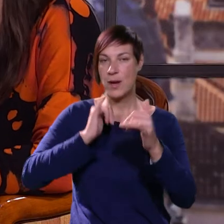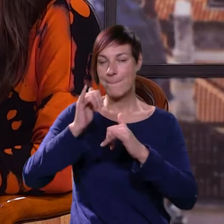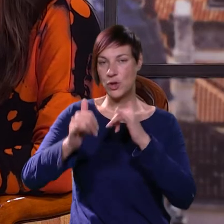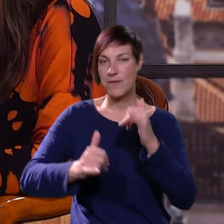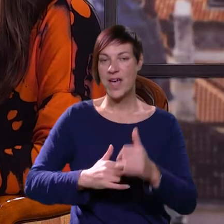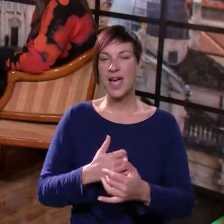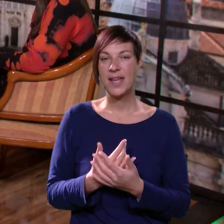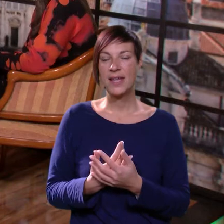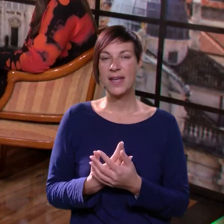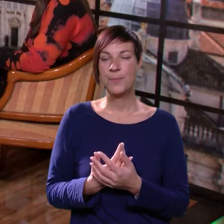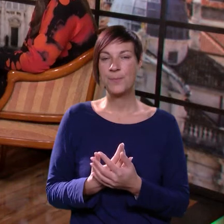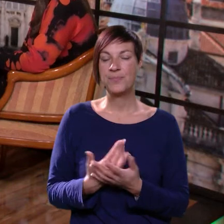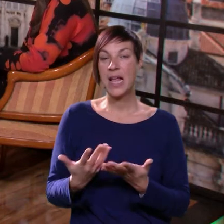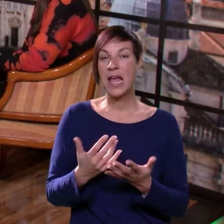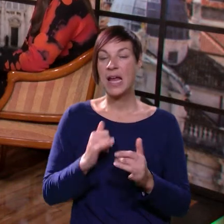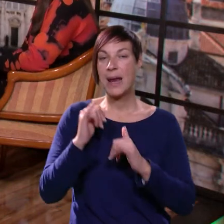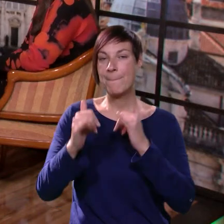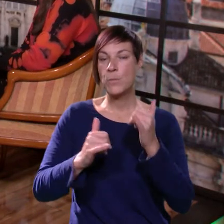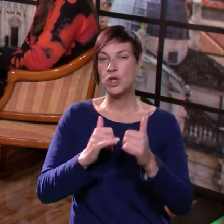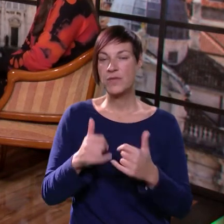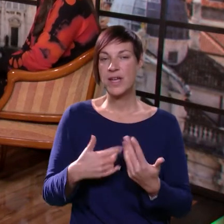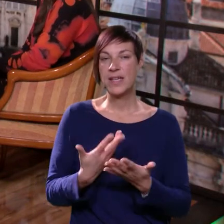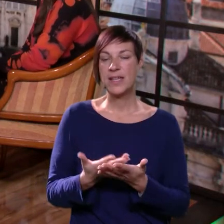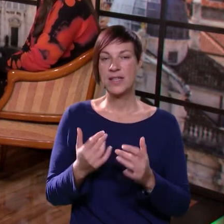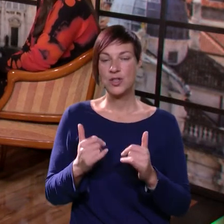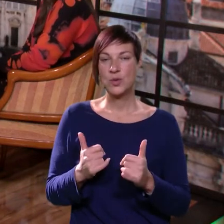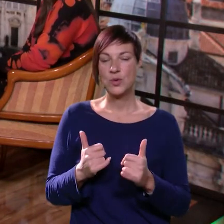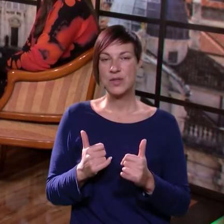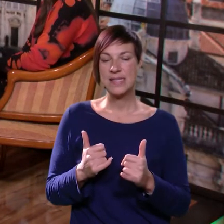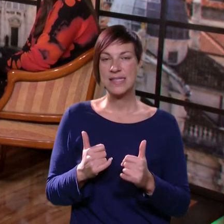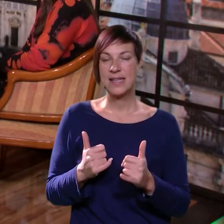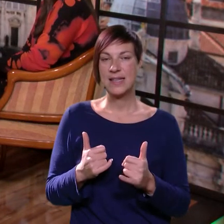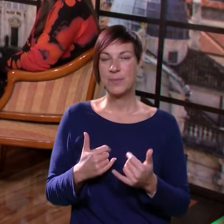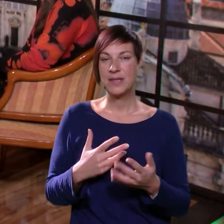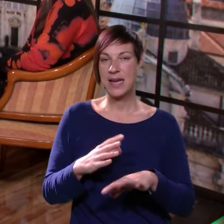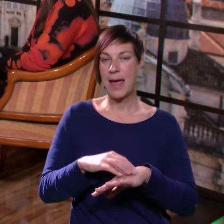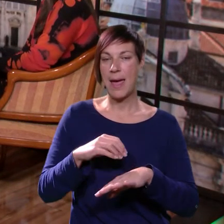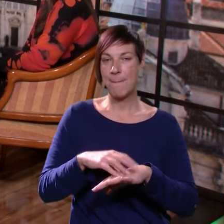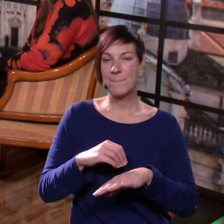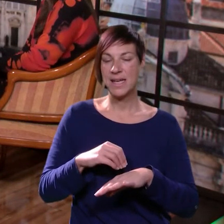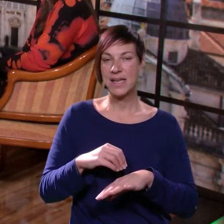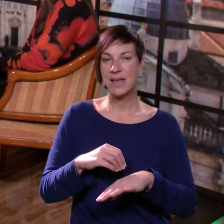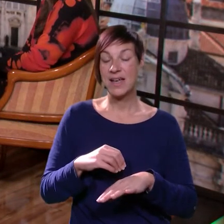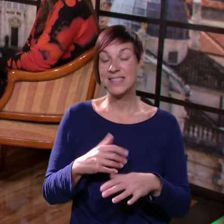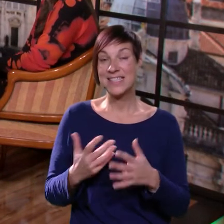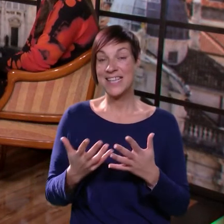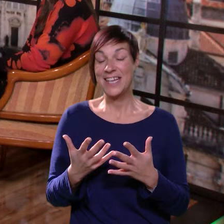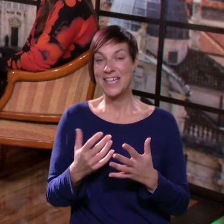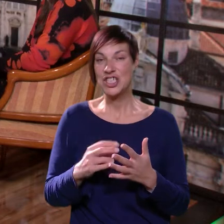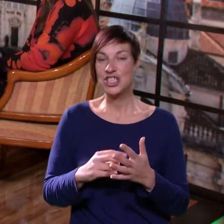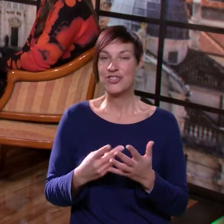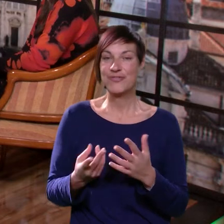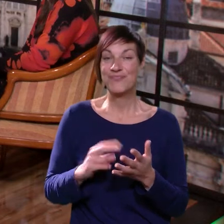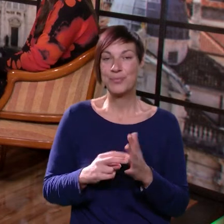putovanja? Ano, odlas kone neka putovanja, tu je sad, evo sad, trenutno aplikacija na što Zezo,